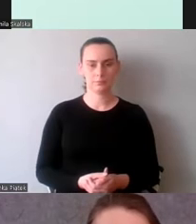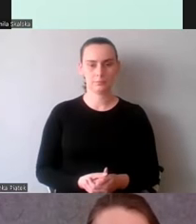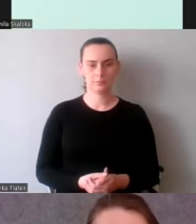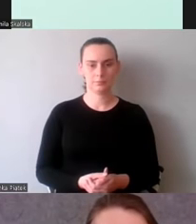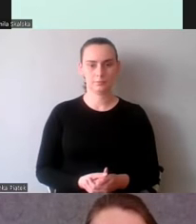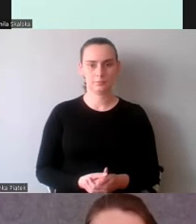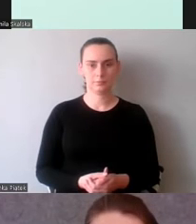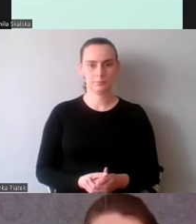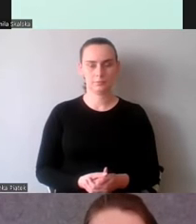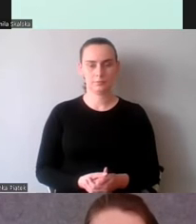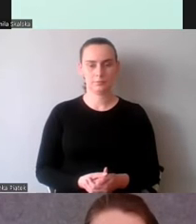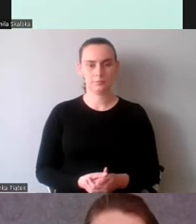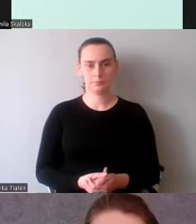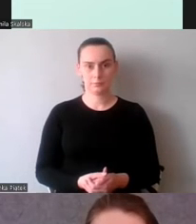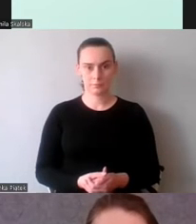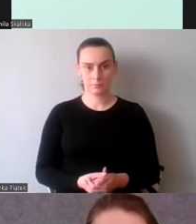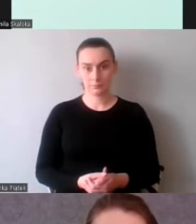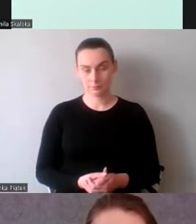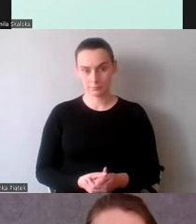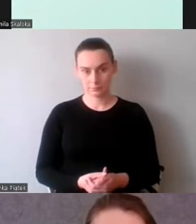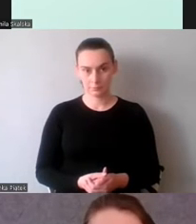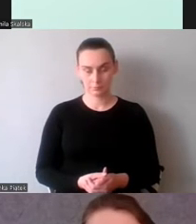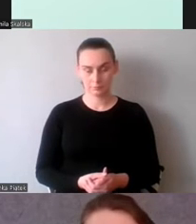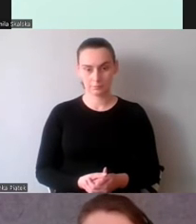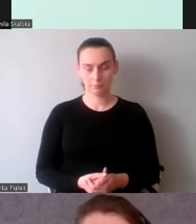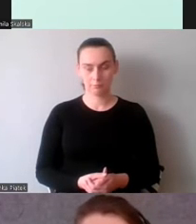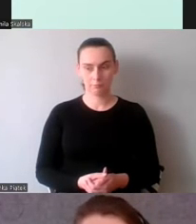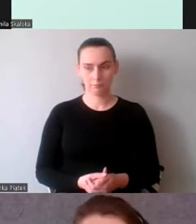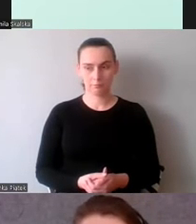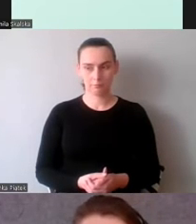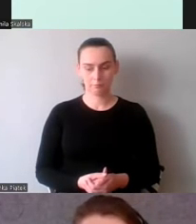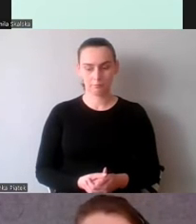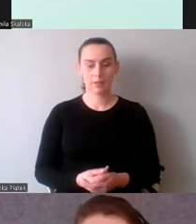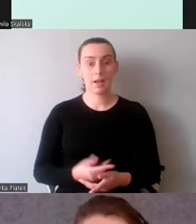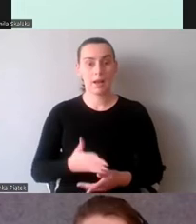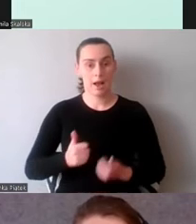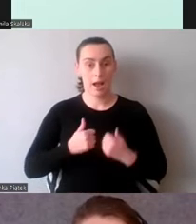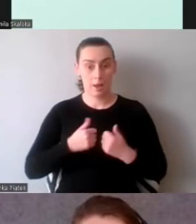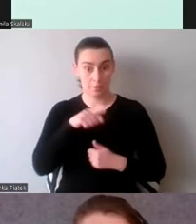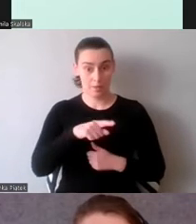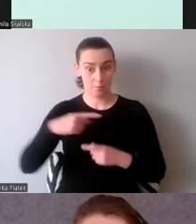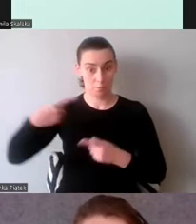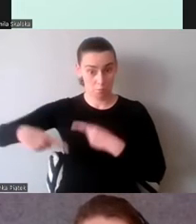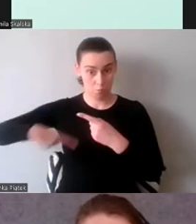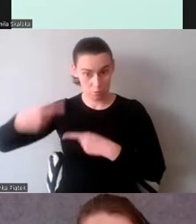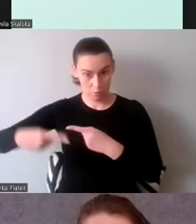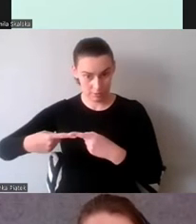By w ogóle takie procesy miały miejsce, musimy użyć naszej pamięci roboczej.